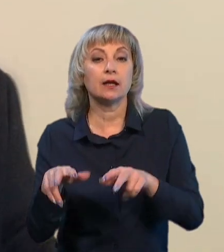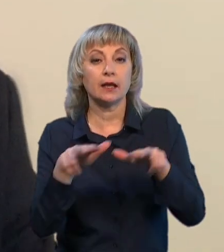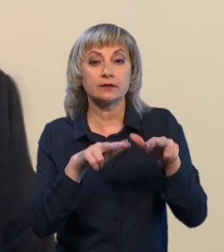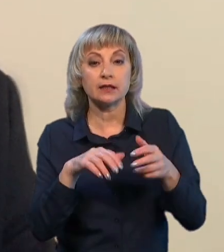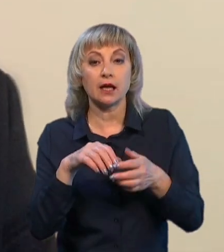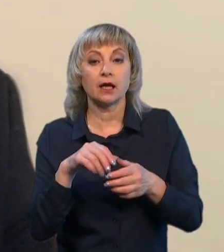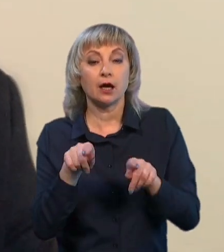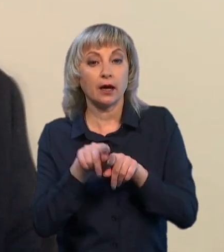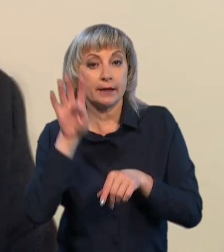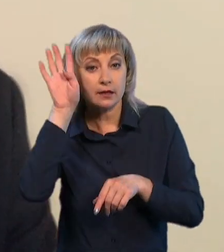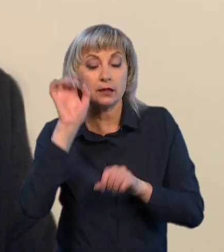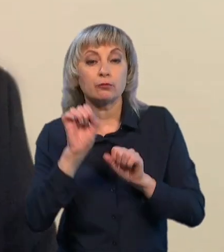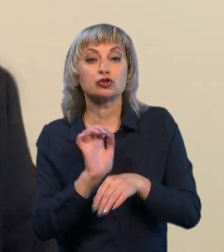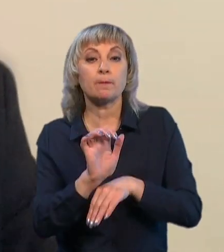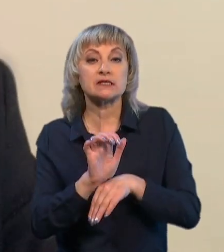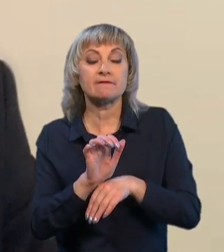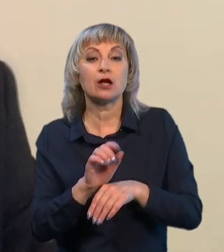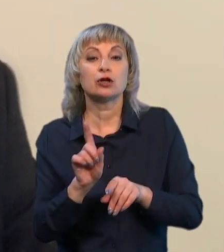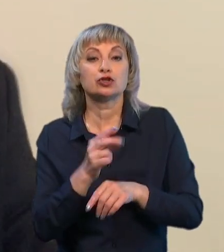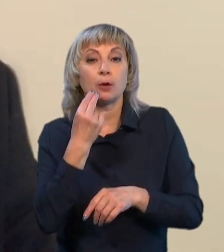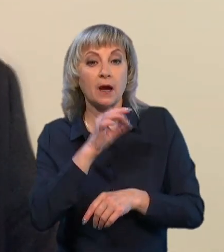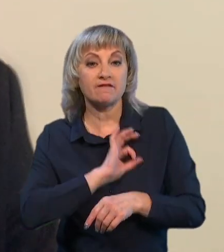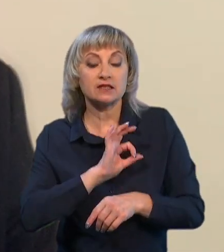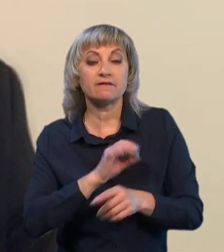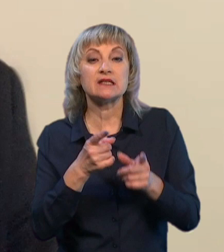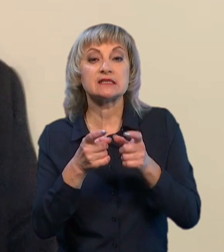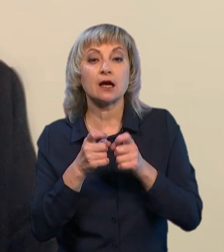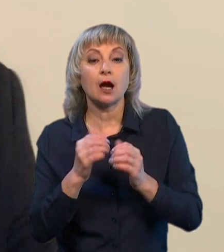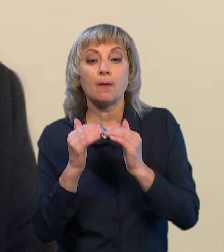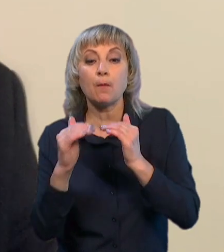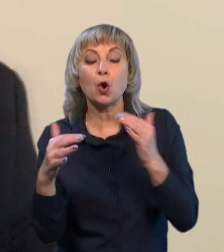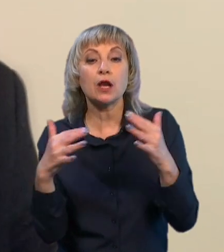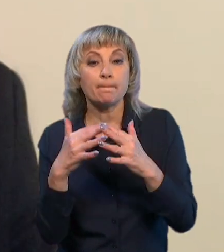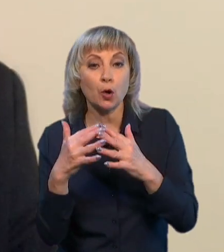дійсно, як Іран може поставляти, щоб ефективно задіяти їх на полі бою.